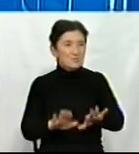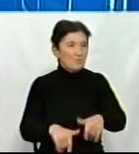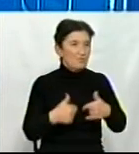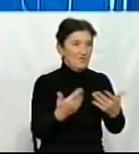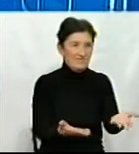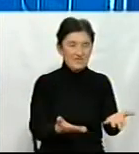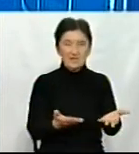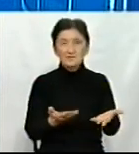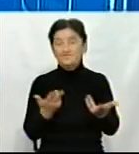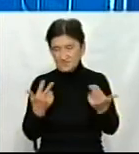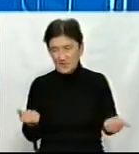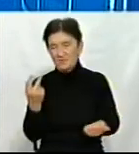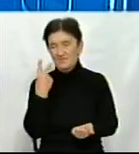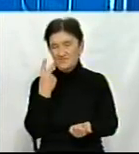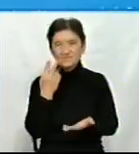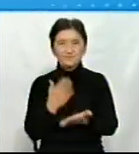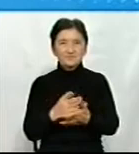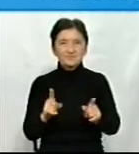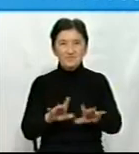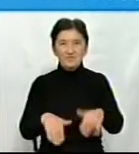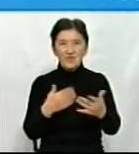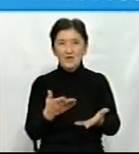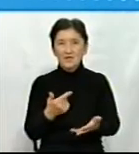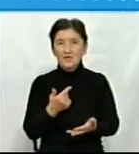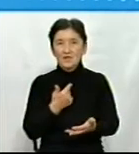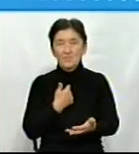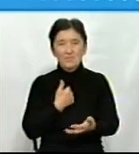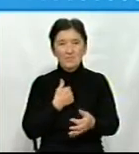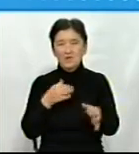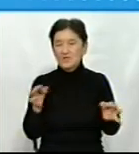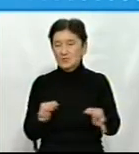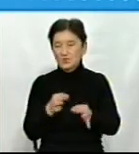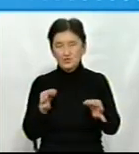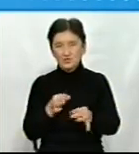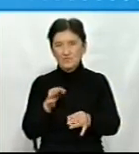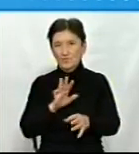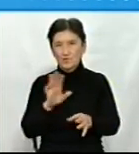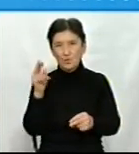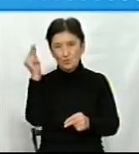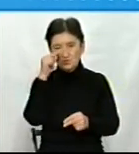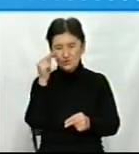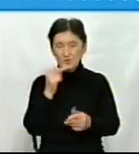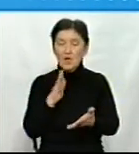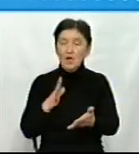нам є що запропонувати. З одного боку, я не скажу, що ми зовсім не вчилися в європейців, тому що була можливість